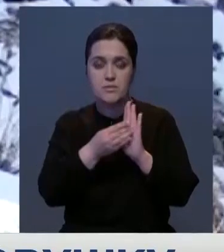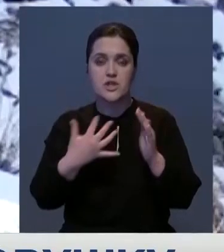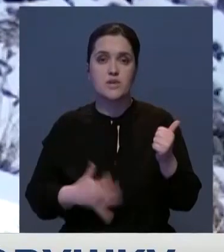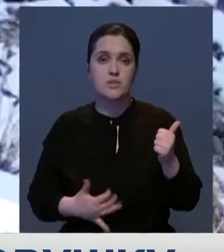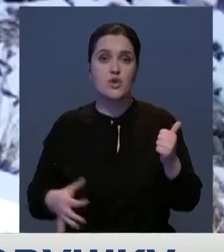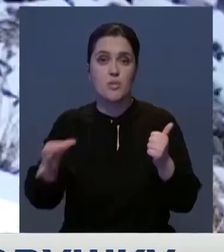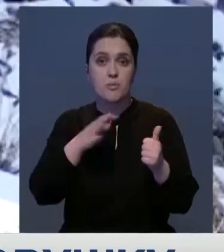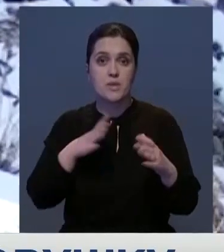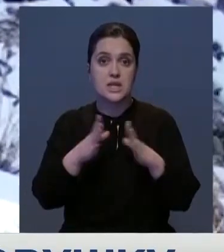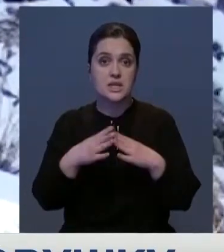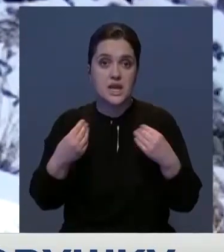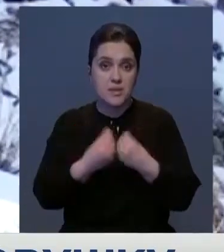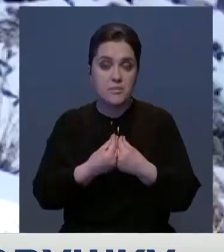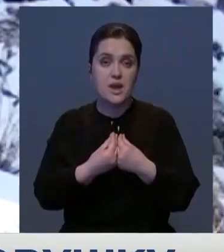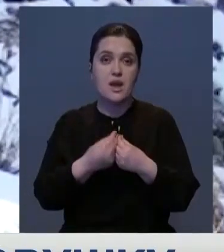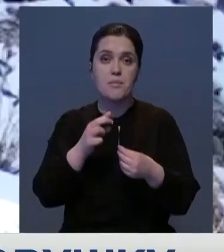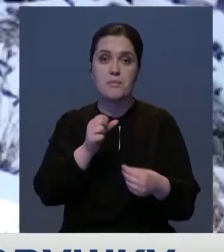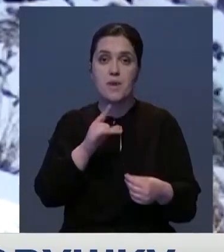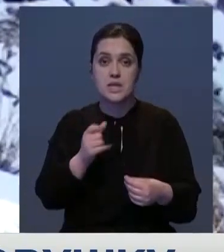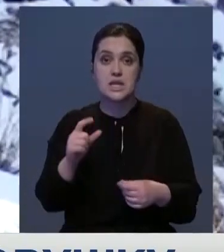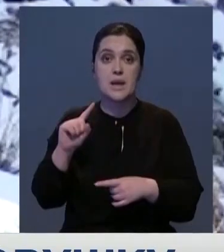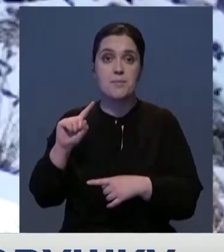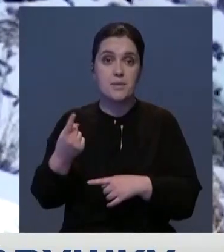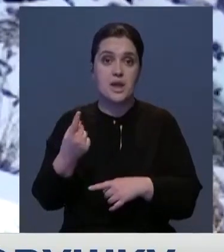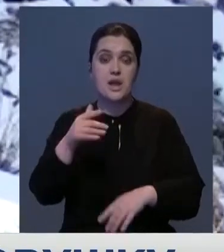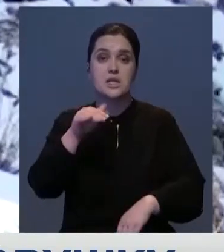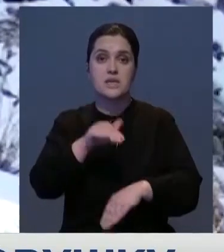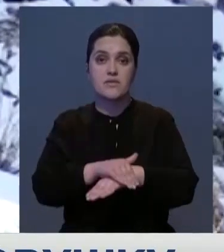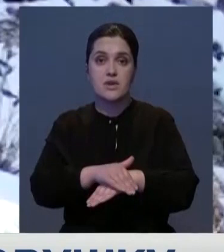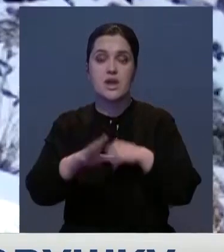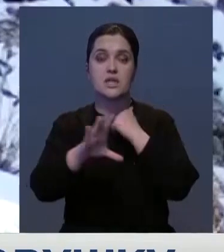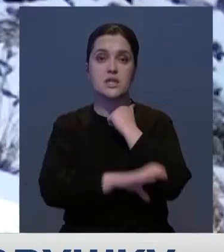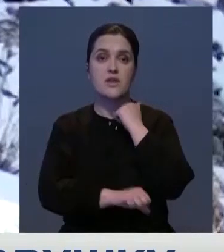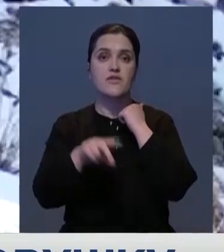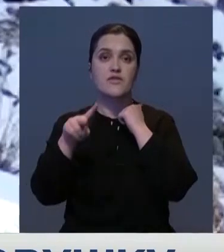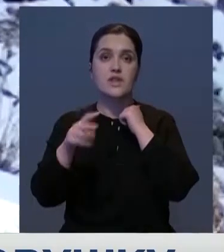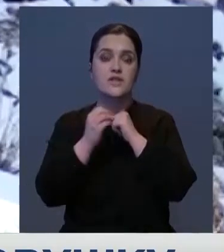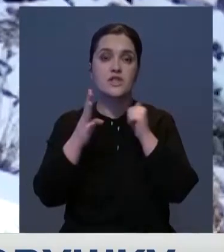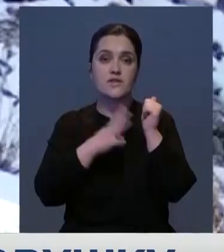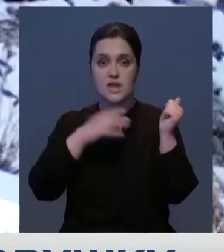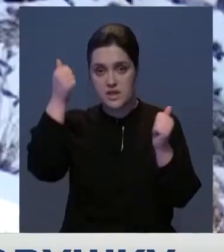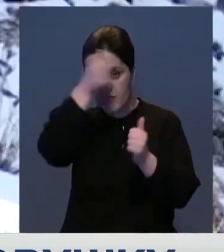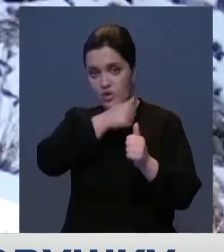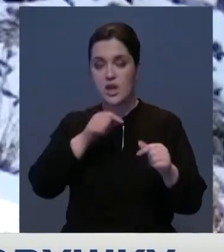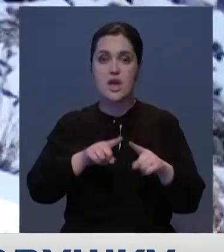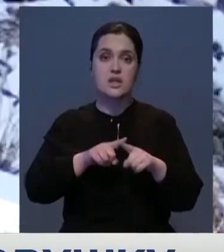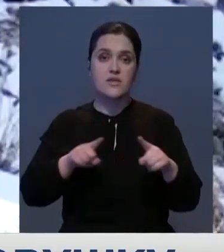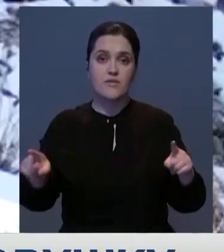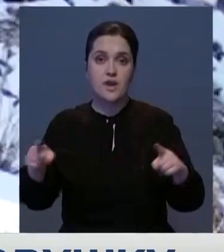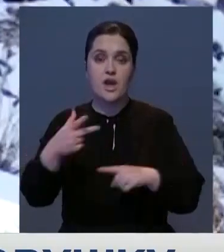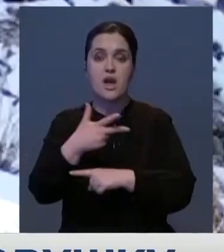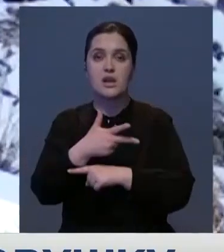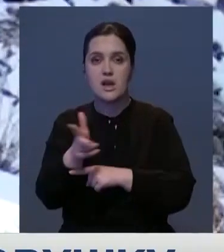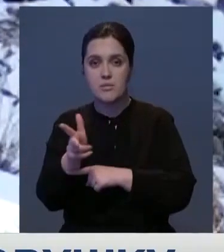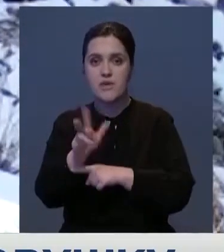попала целая семья диких кошек. Первые кадры в регионе зафиксировали в конце 2019 года. С тех